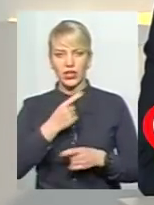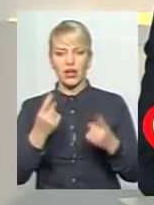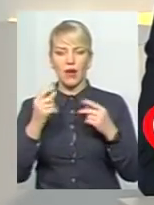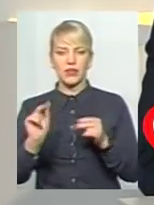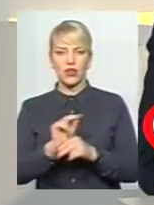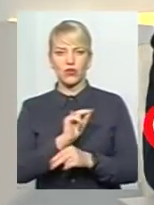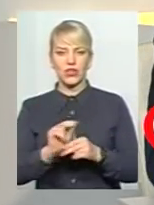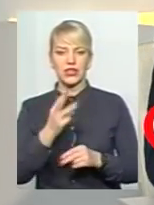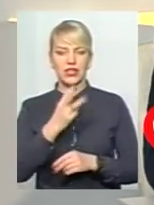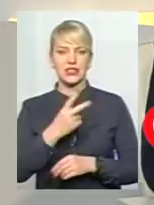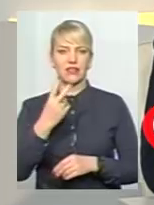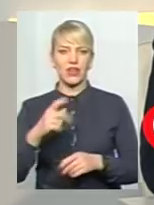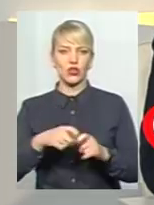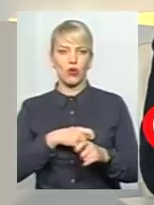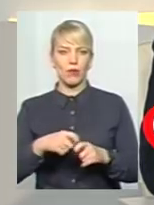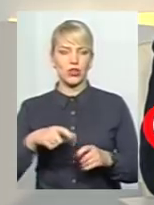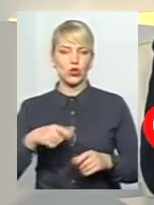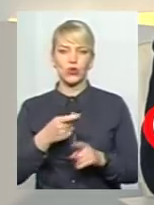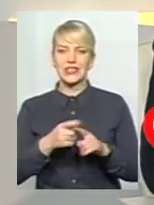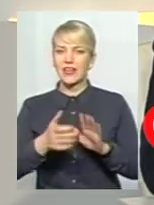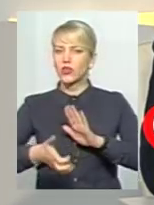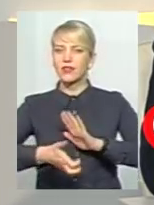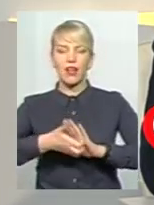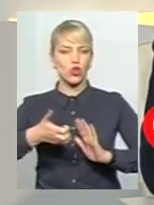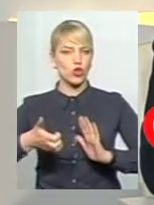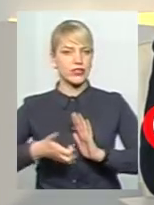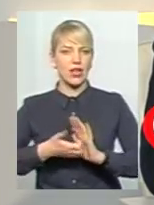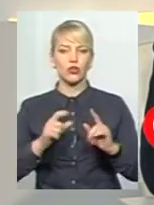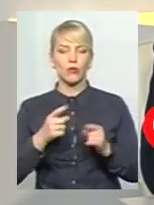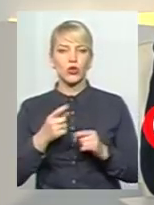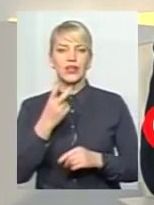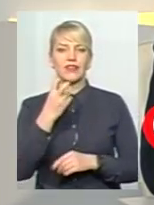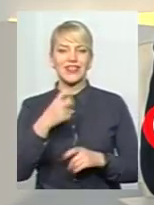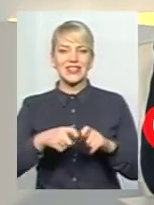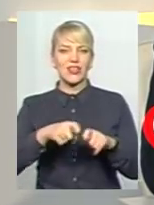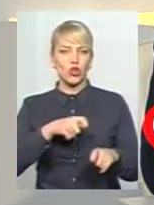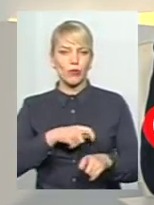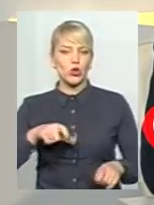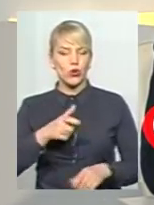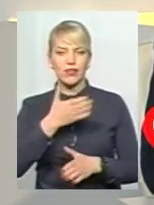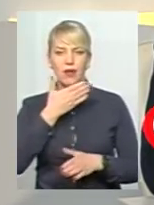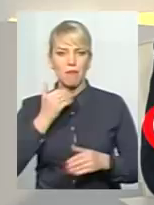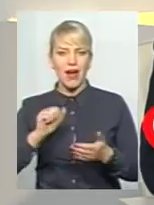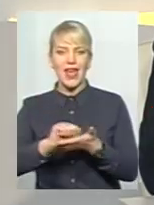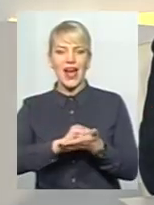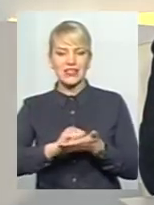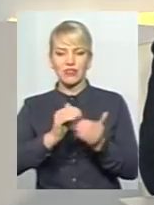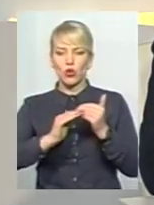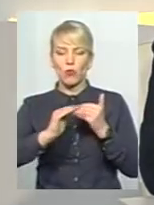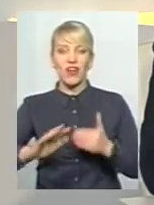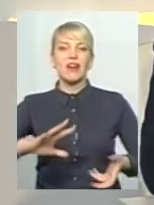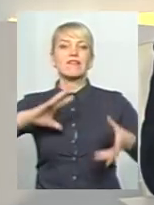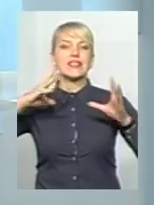кілометр доріг. Цього дуже недостатньо, тому що у Хмельницькому ще понад 200 кілометрів доріг не мають асфальтного покриття взагалі.